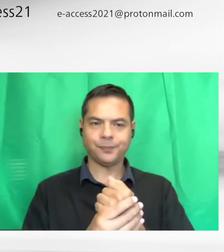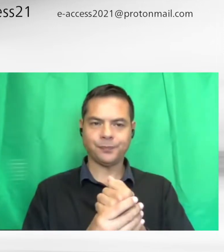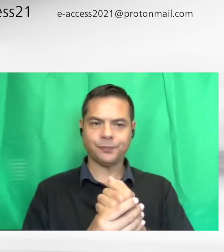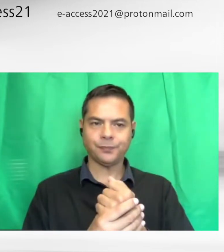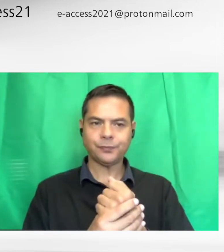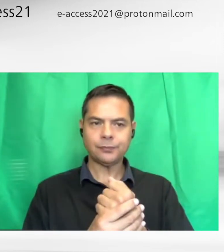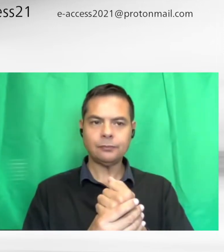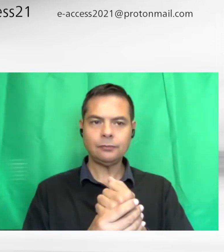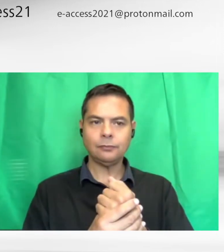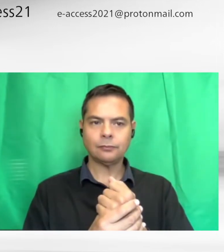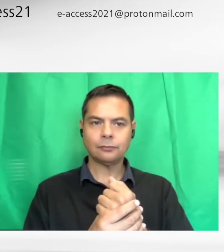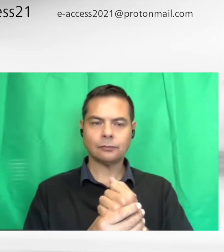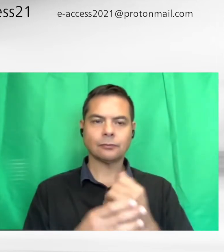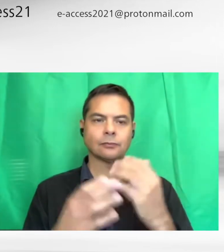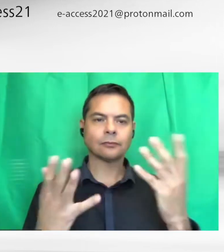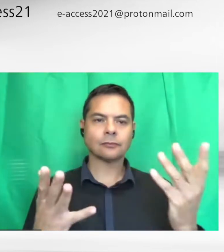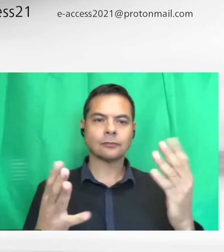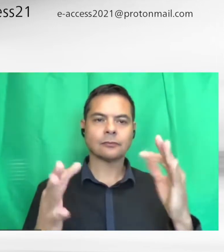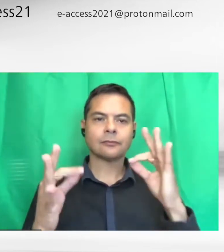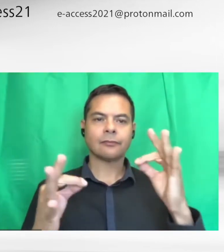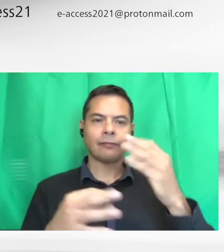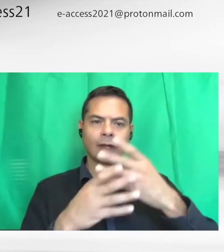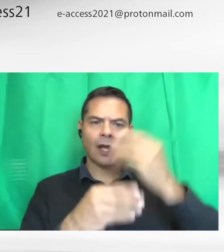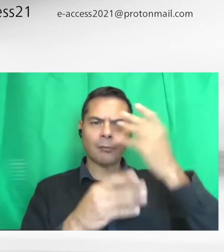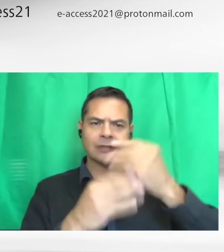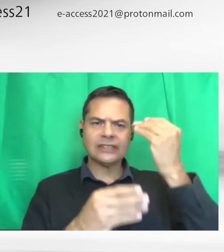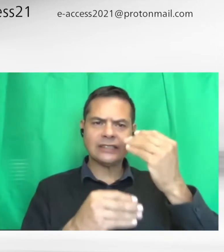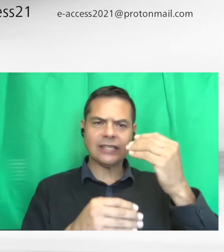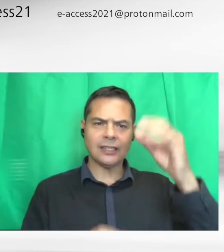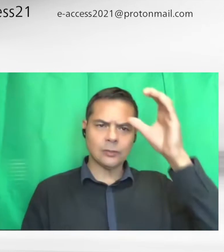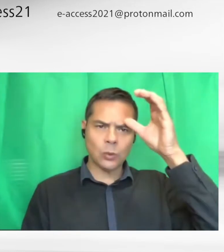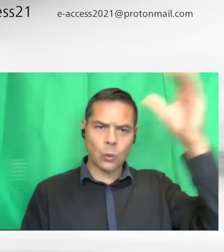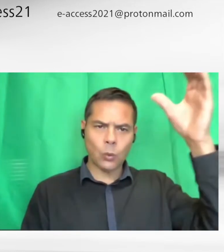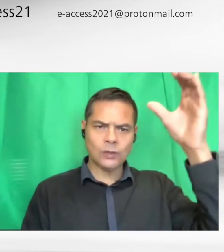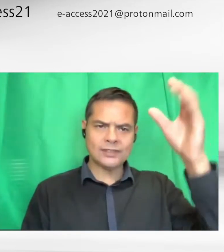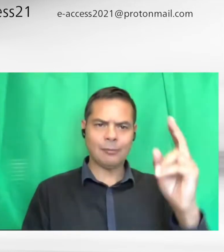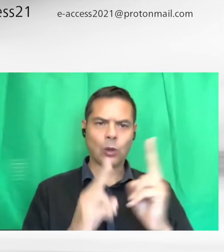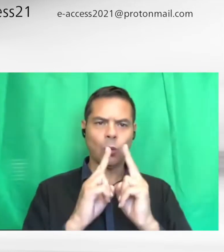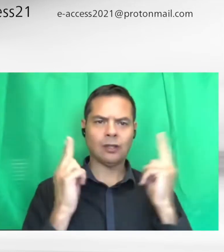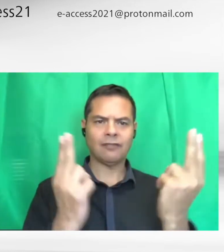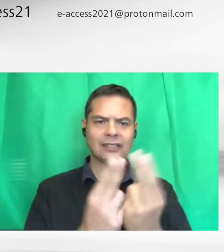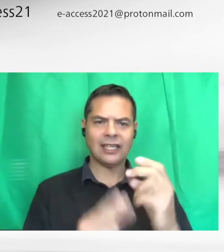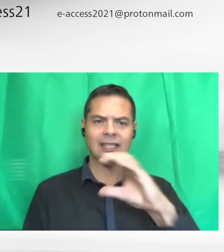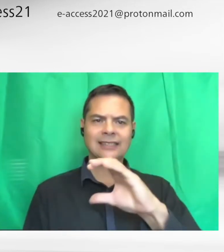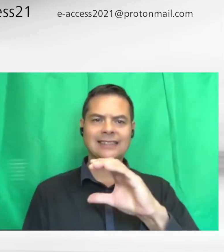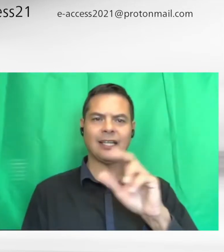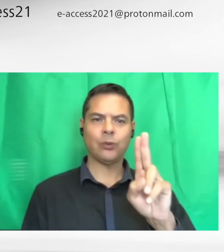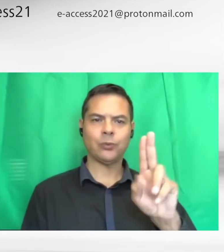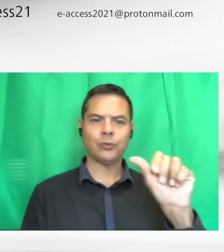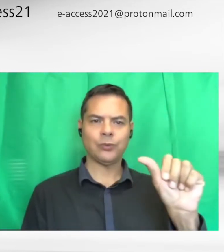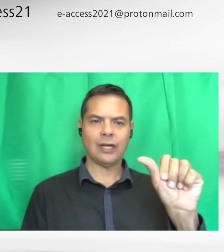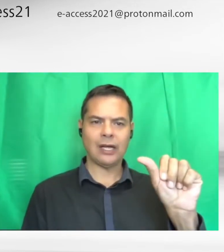universelle de l'apprentissage, ou CEA, est un ensemble de principes qui favorisent les possibilités d